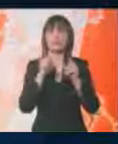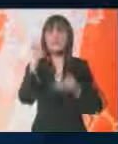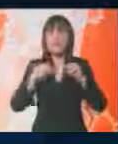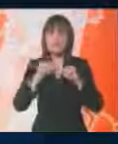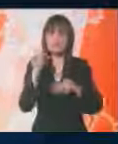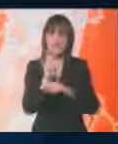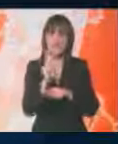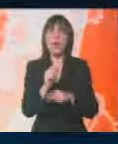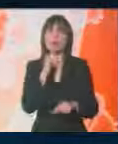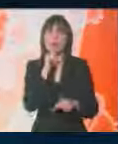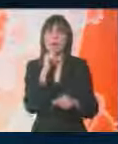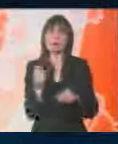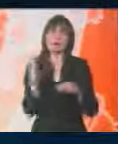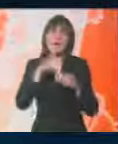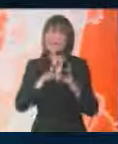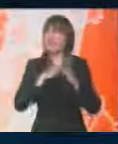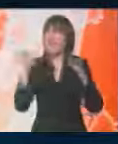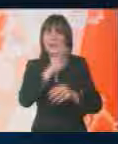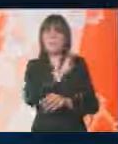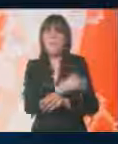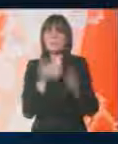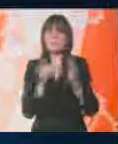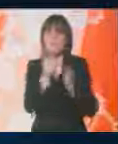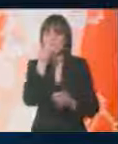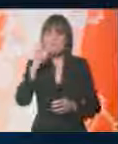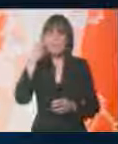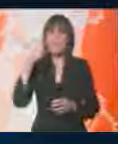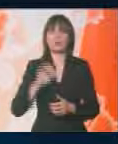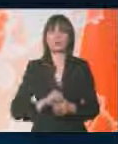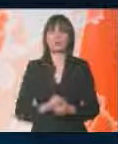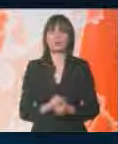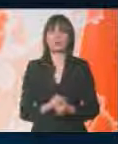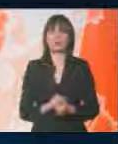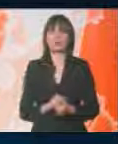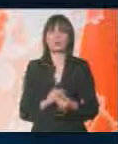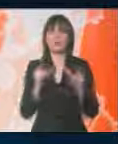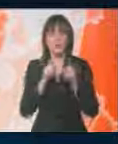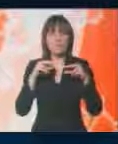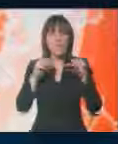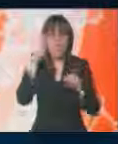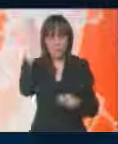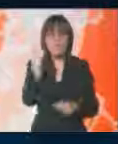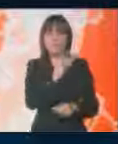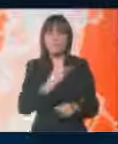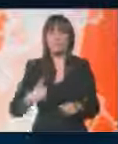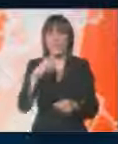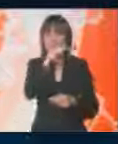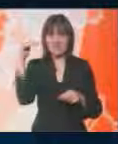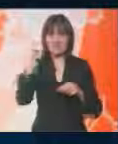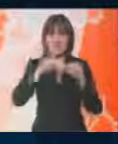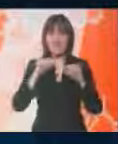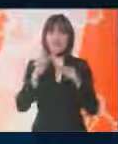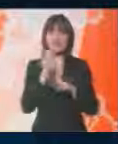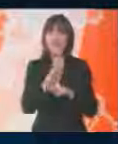zaštiti svedoka i da ulaže velike napore da je još poboljša. U zemljama bivši Jugoslavije nivo zaštite